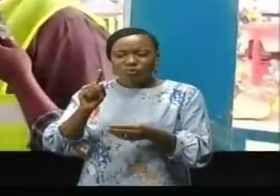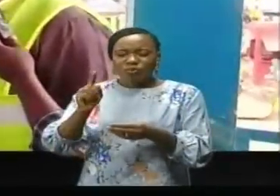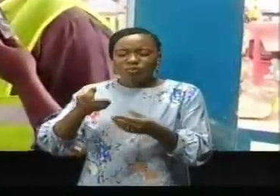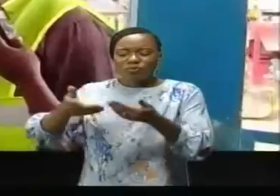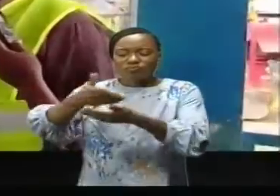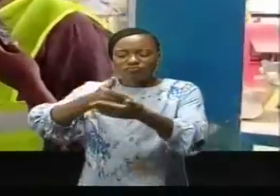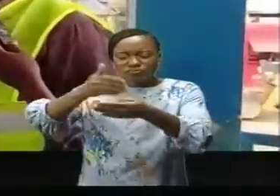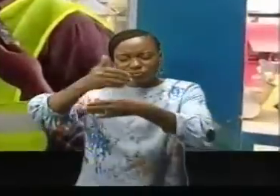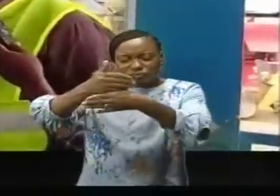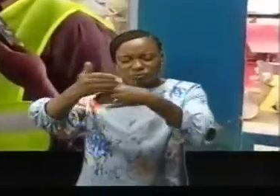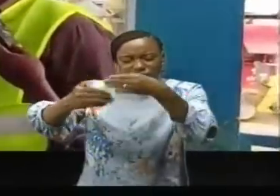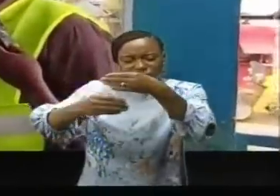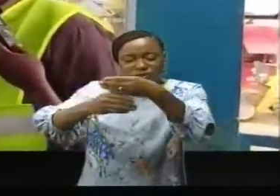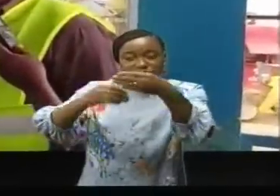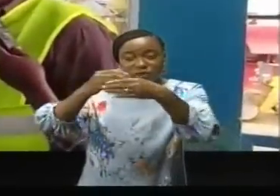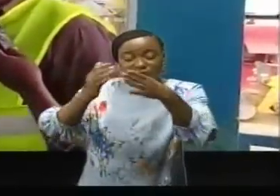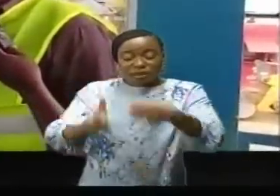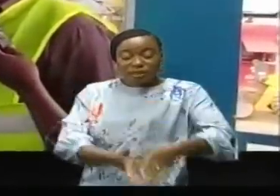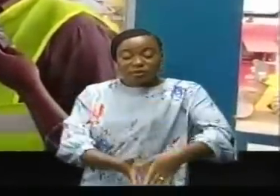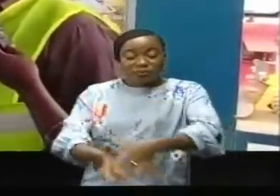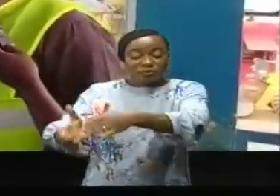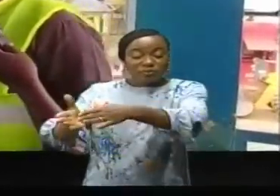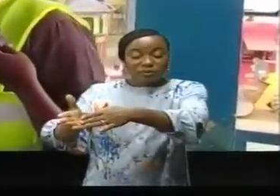-Centre-Itébéro, pour la première enchaîche.